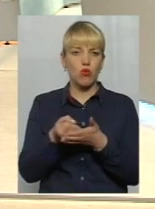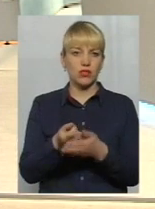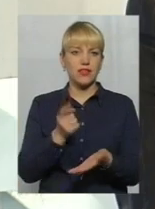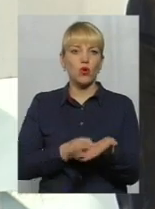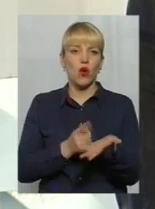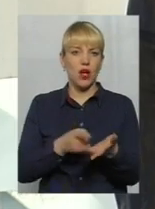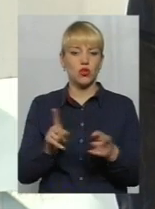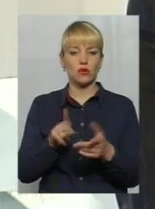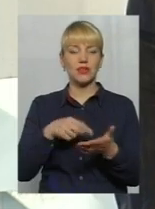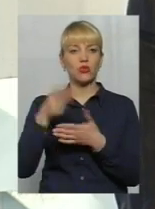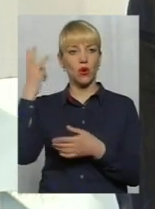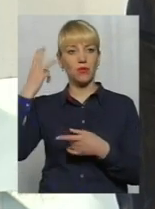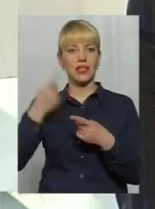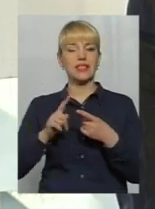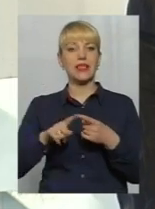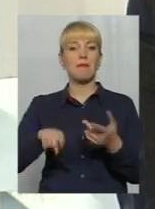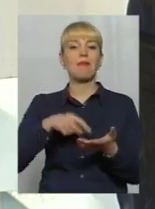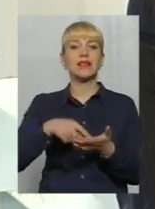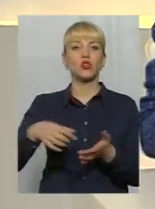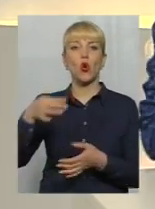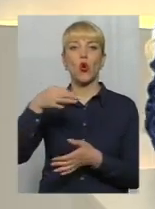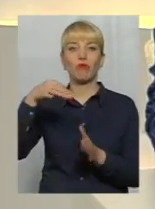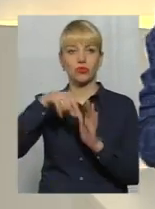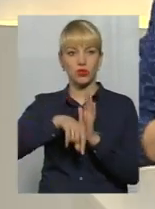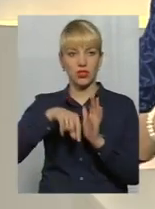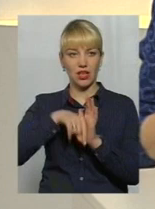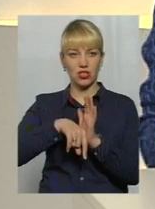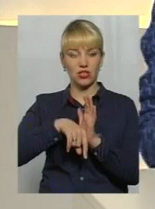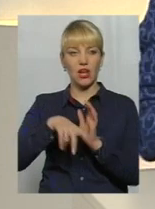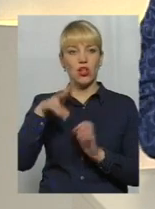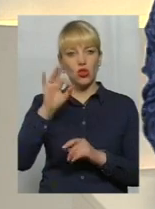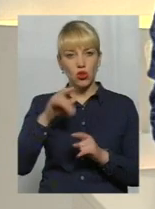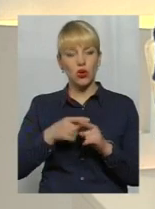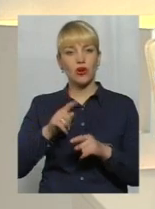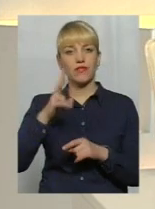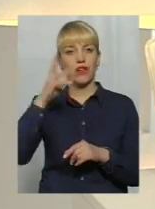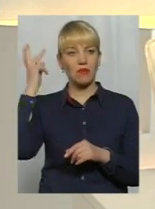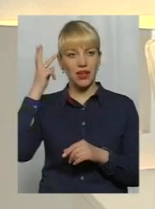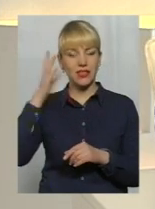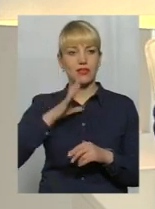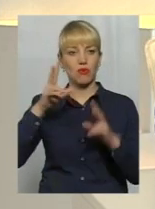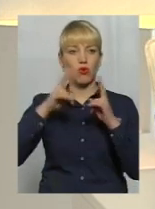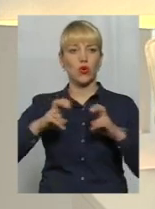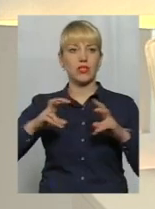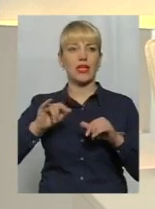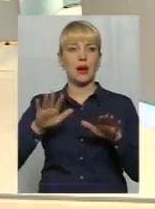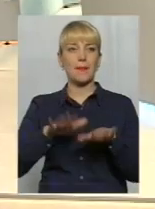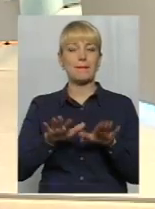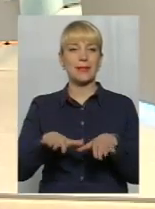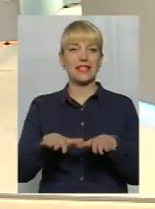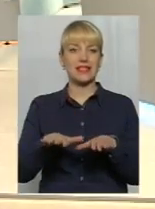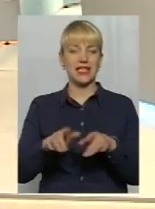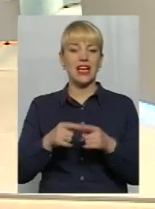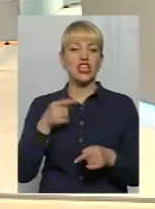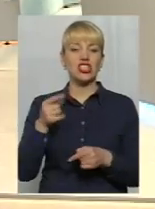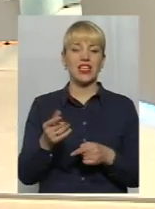Хмельницький – це є місто обласного значення. Разом з тим, свого часу, Хмельницький розглядався як місце, через